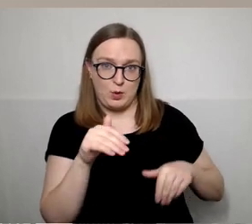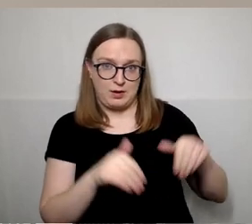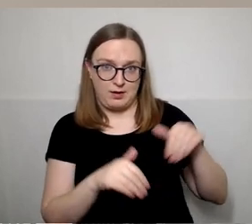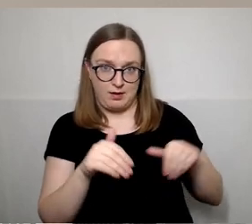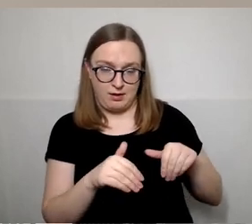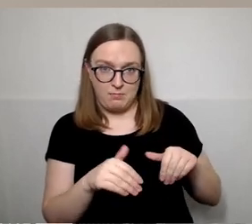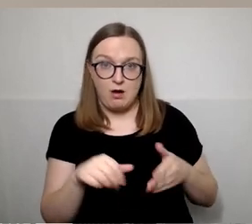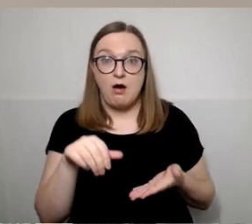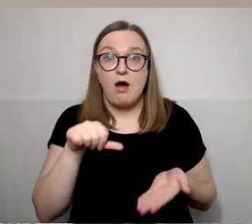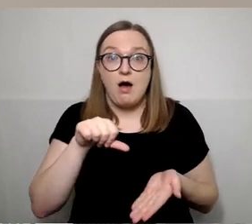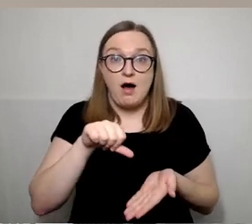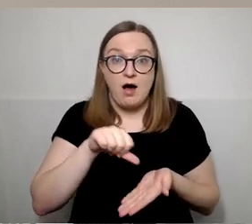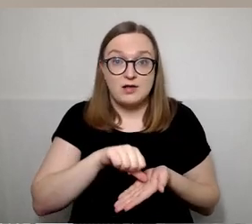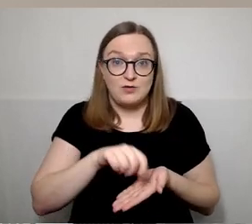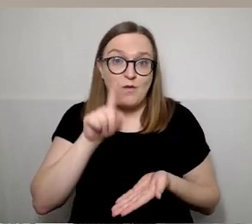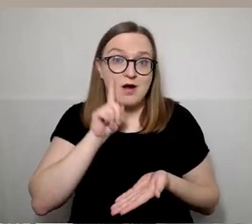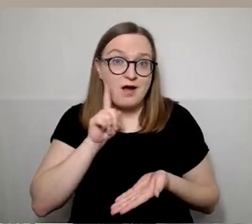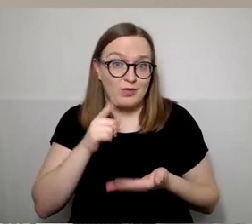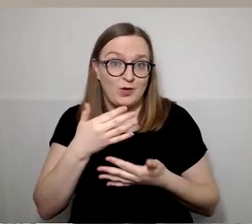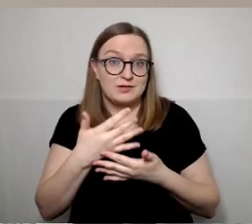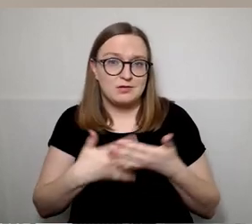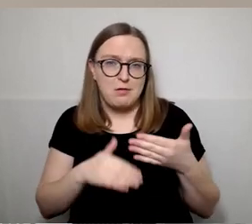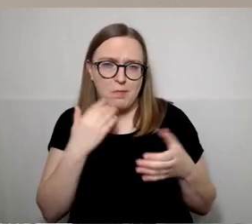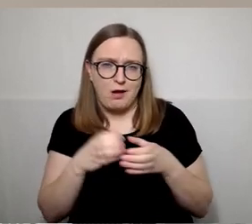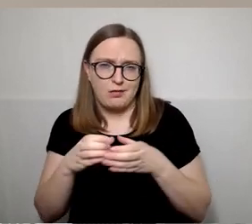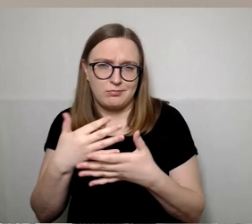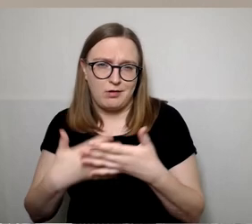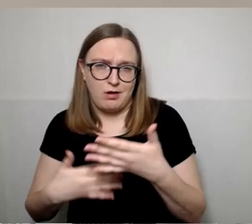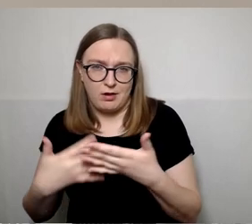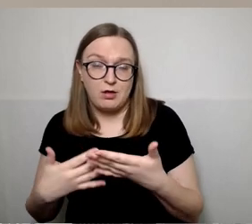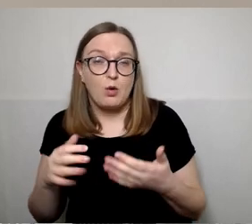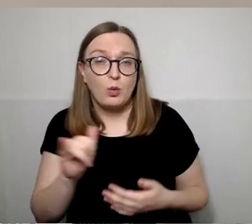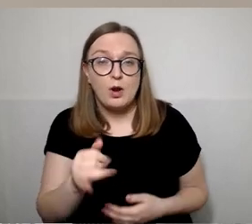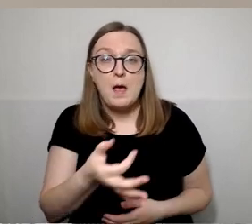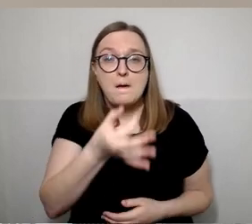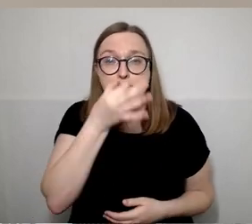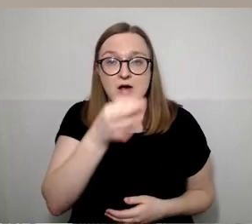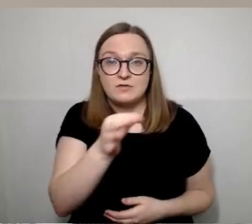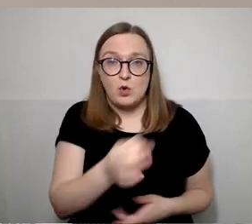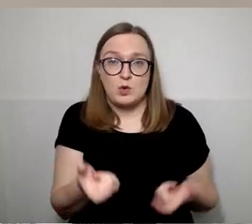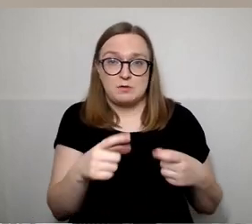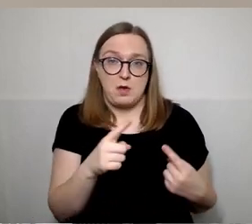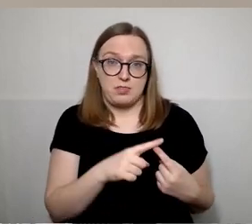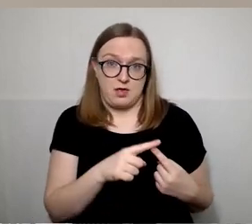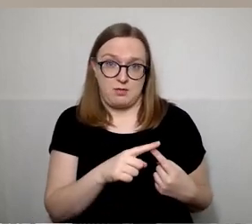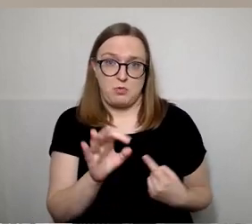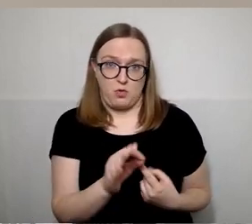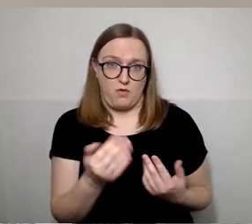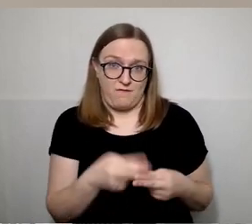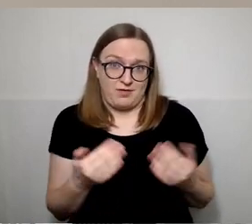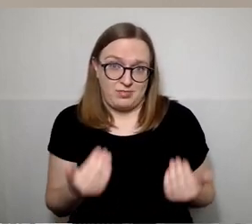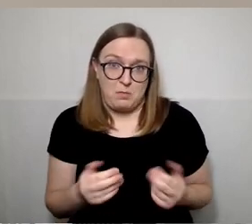kandidatų sarašų atstovų į pasvalio rajono savivaldybės tarybą speciali rinkimų